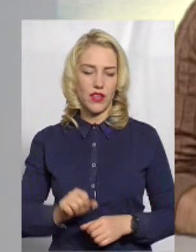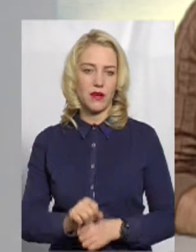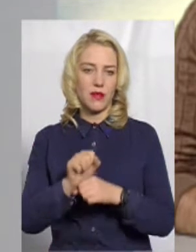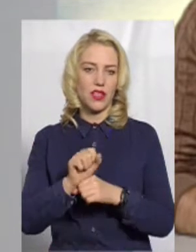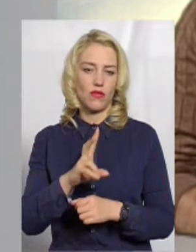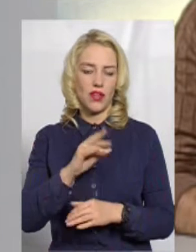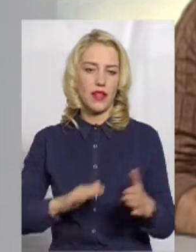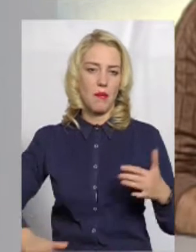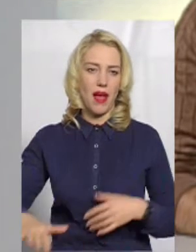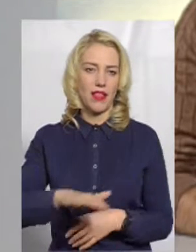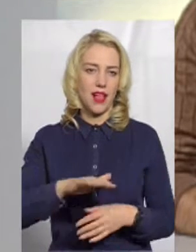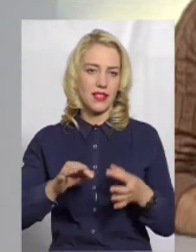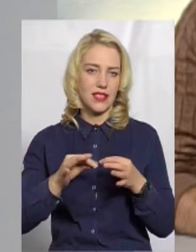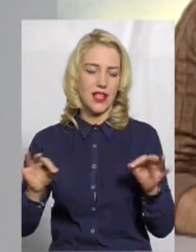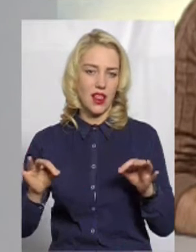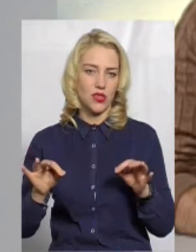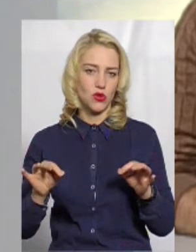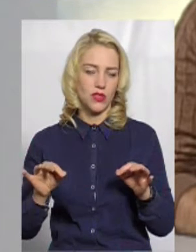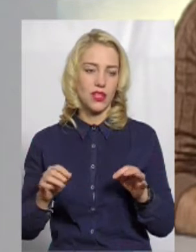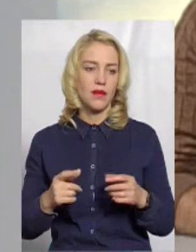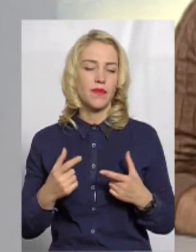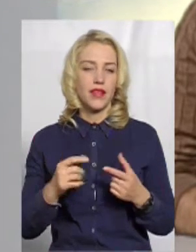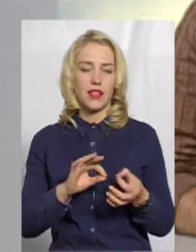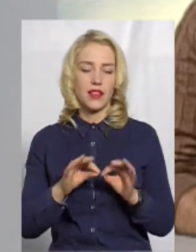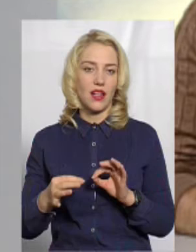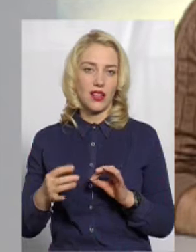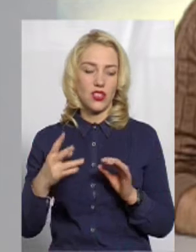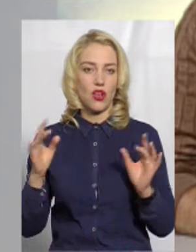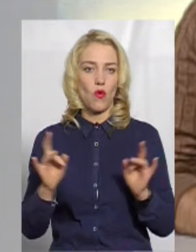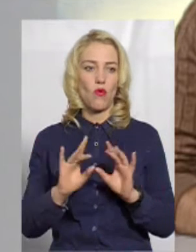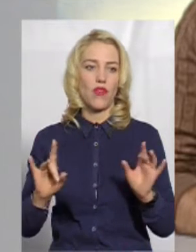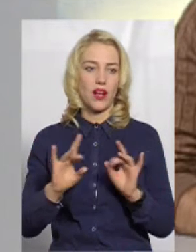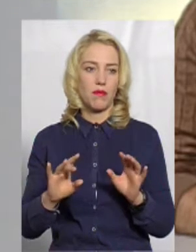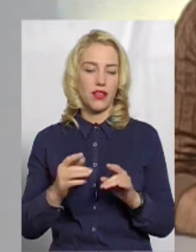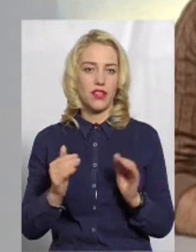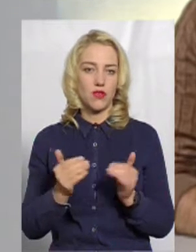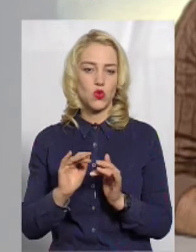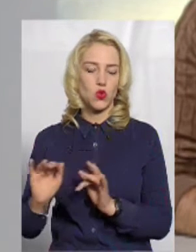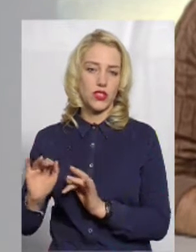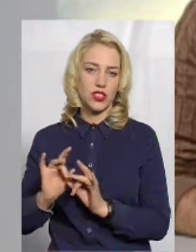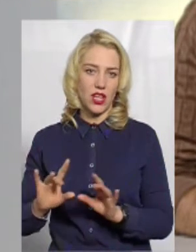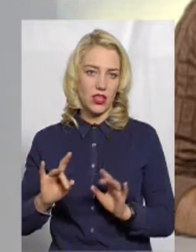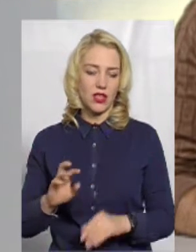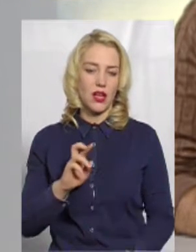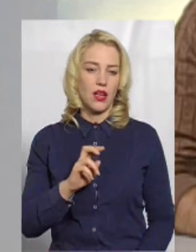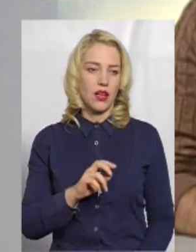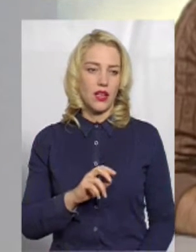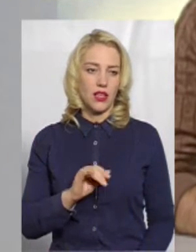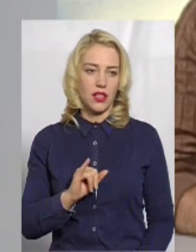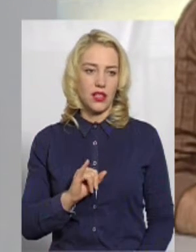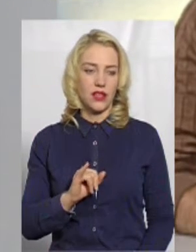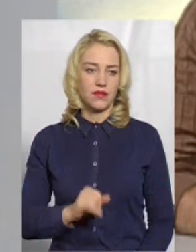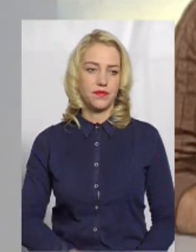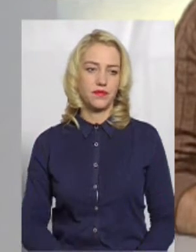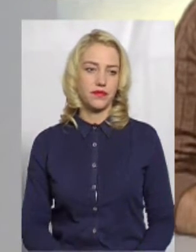мітингували на Майдані Незалежності. Детальніше у фрагментах сюжетів Анастасії Збродової та